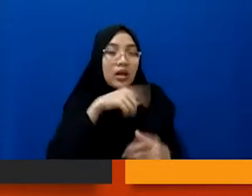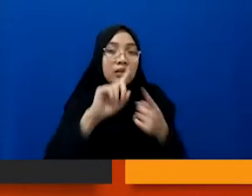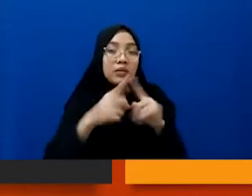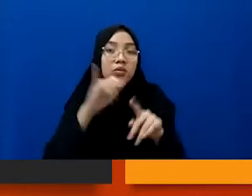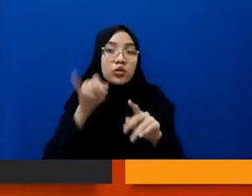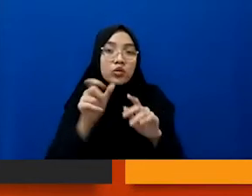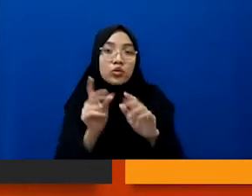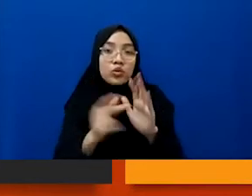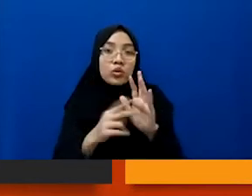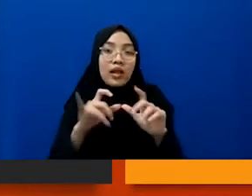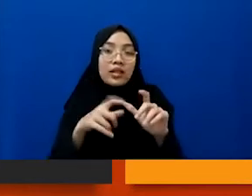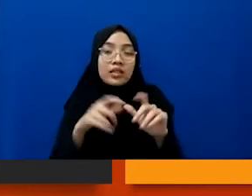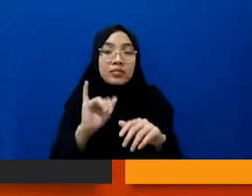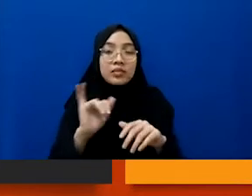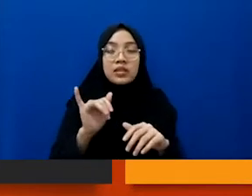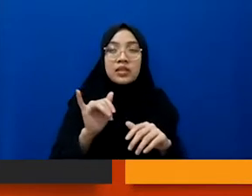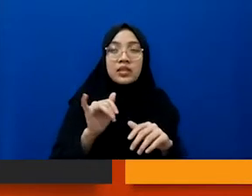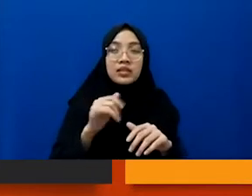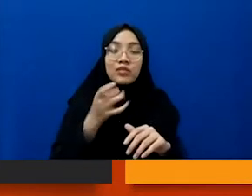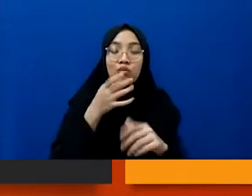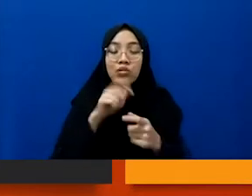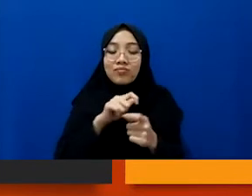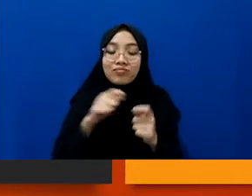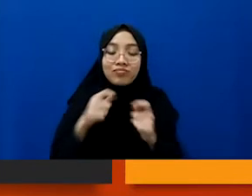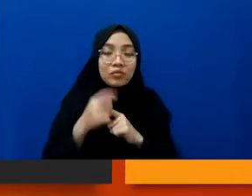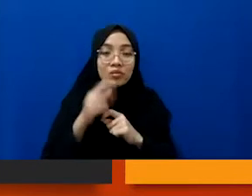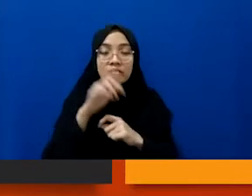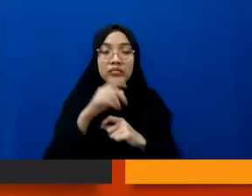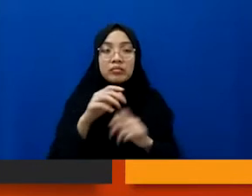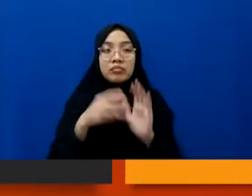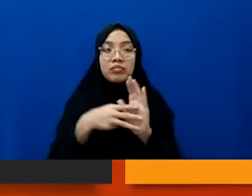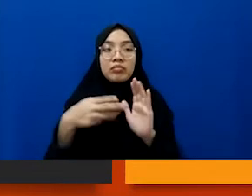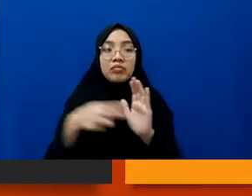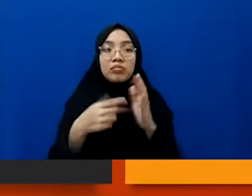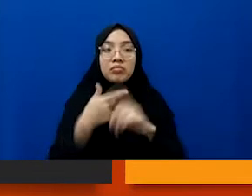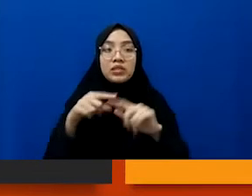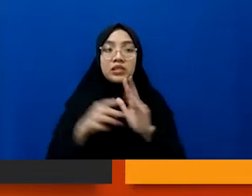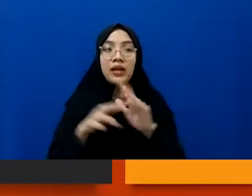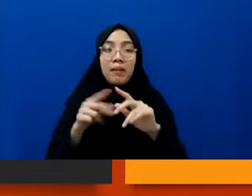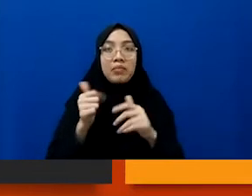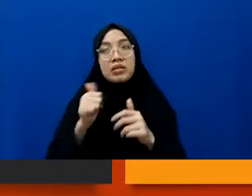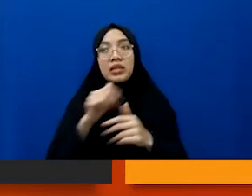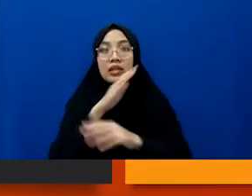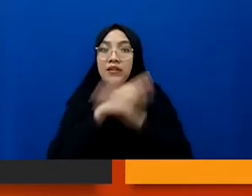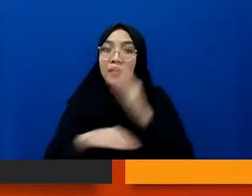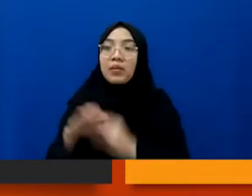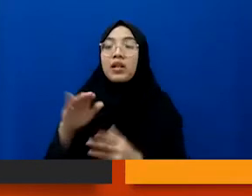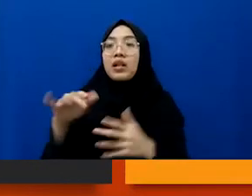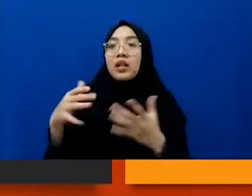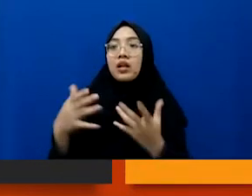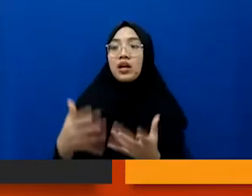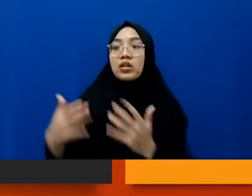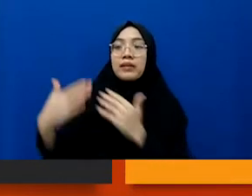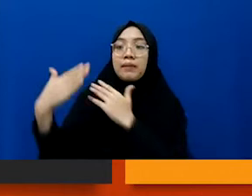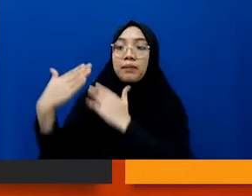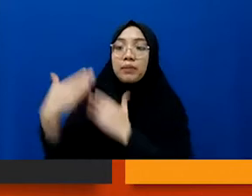menyamar. Bisa menyamar menjadi defable-nya atau menyamar menjadi petugas